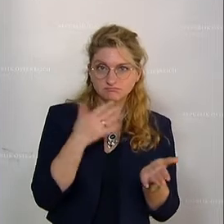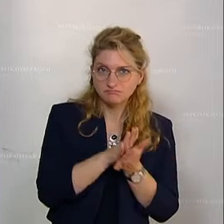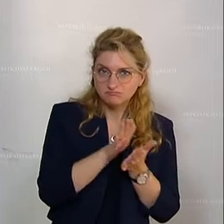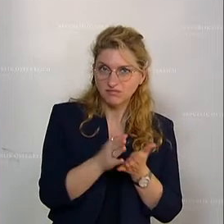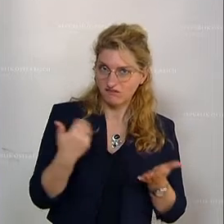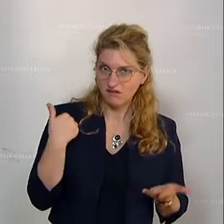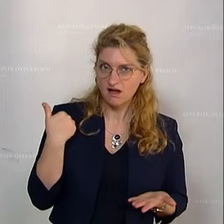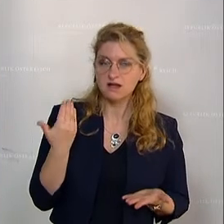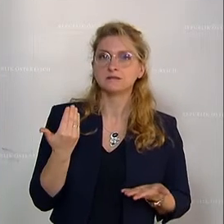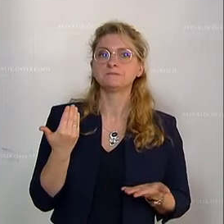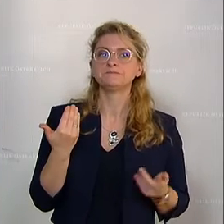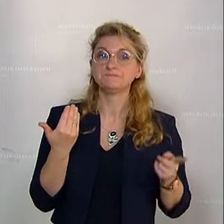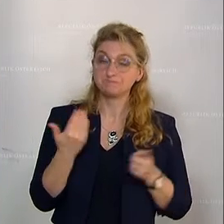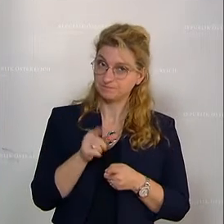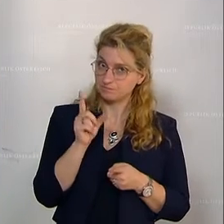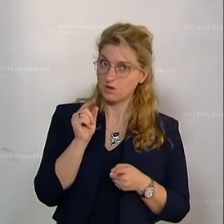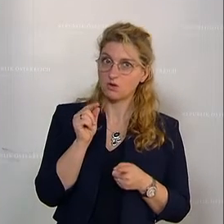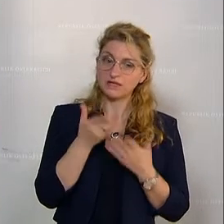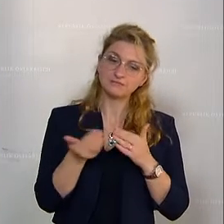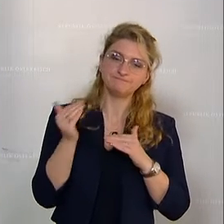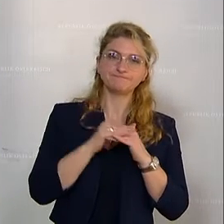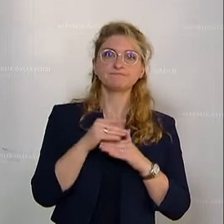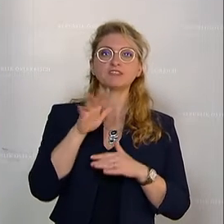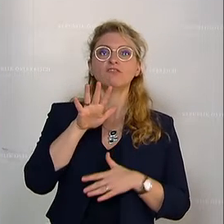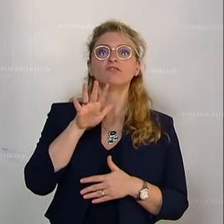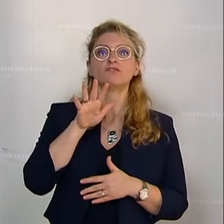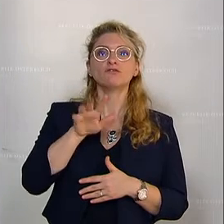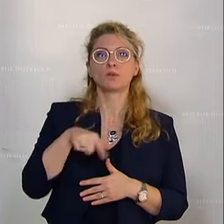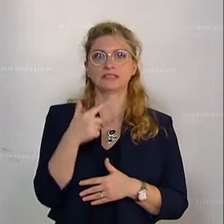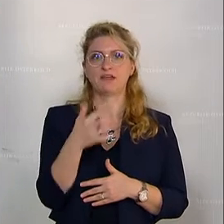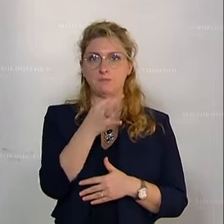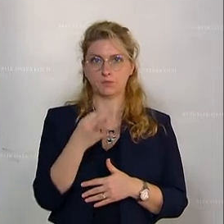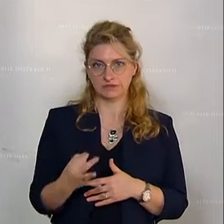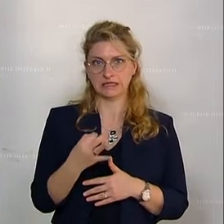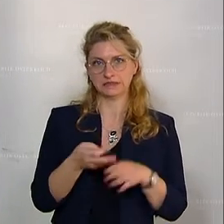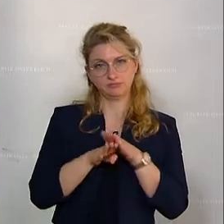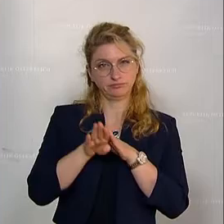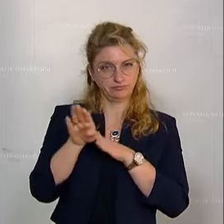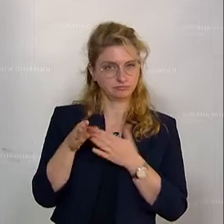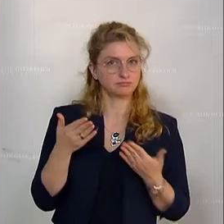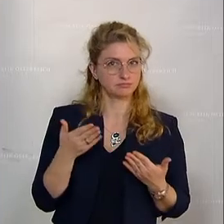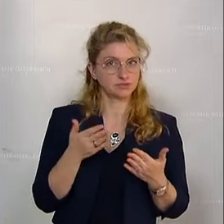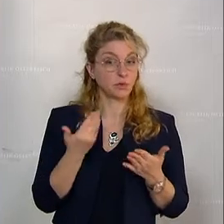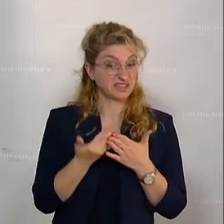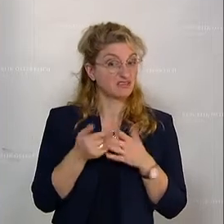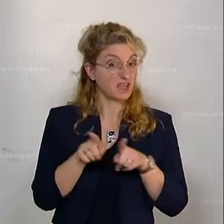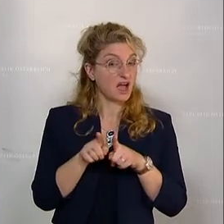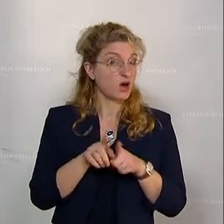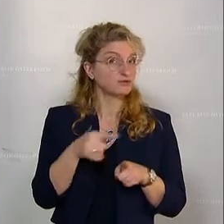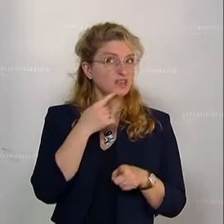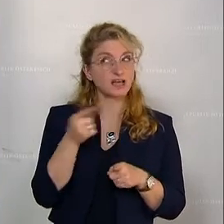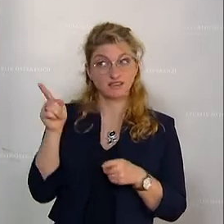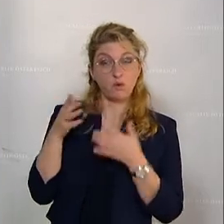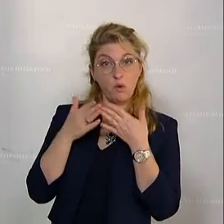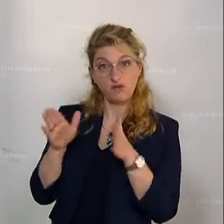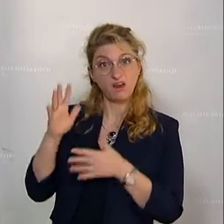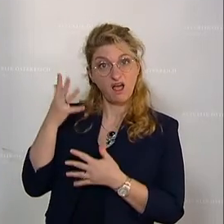bedeuten eine Steigerung von 5,2 Prozent. Und ich würde auch in diesem Zusammenhang sagen, die öffentliche Hand